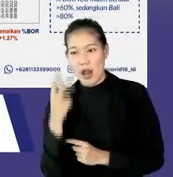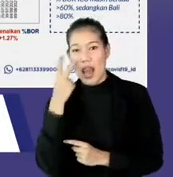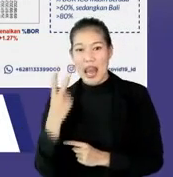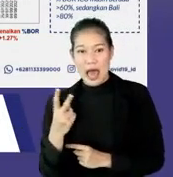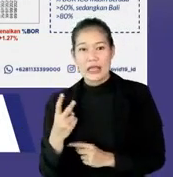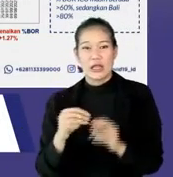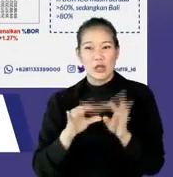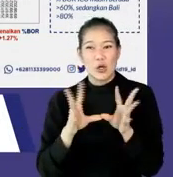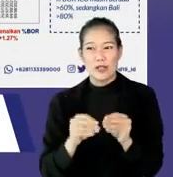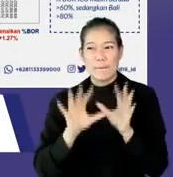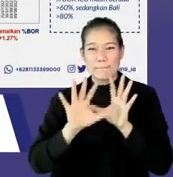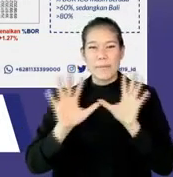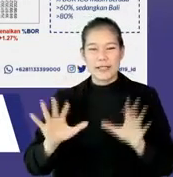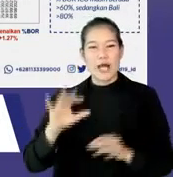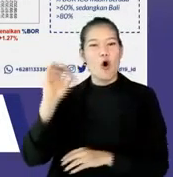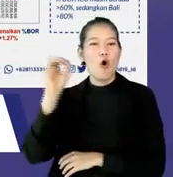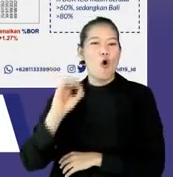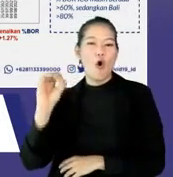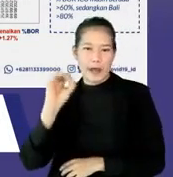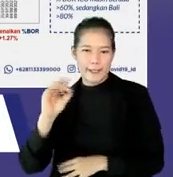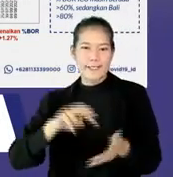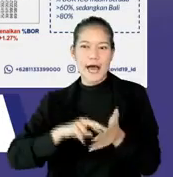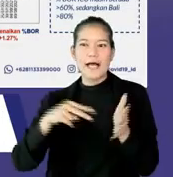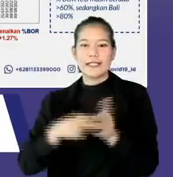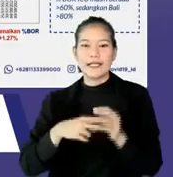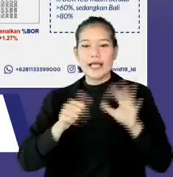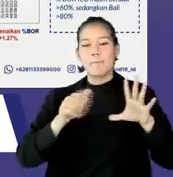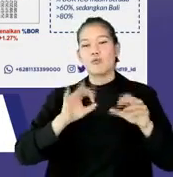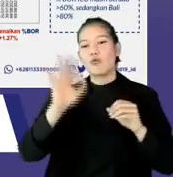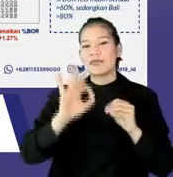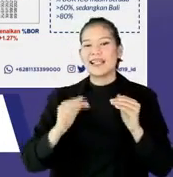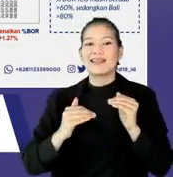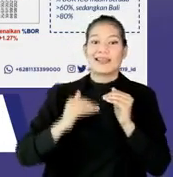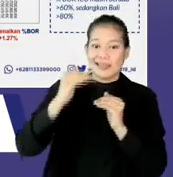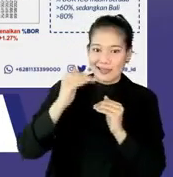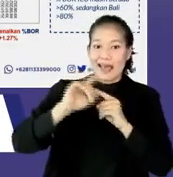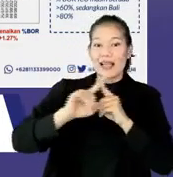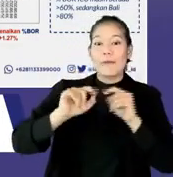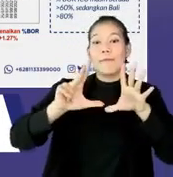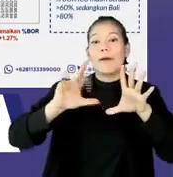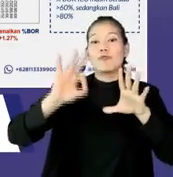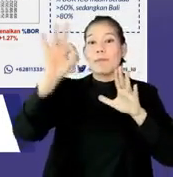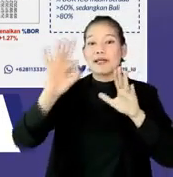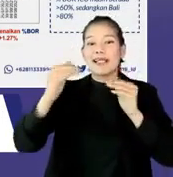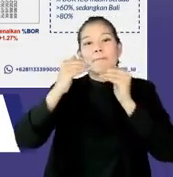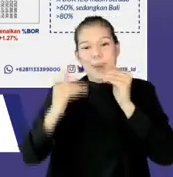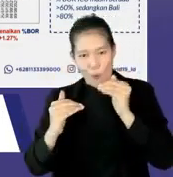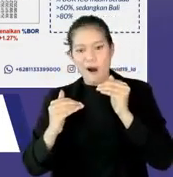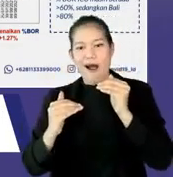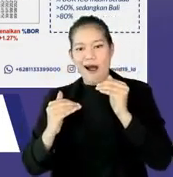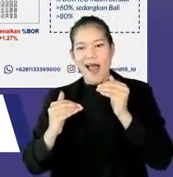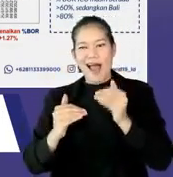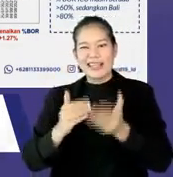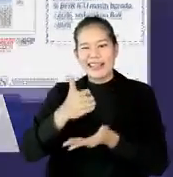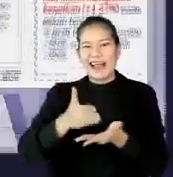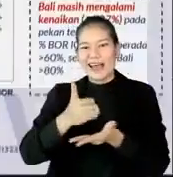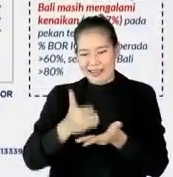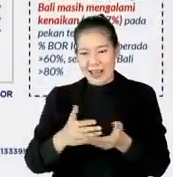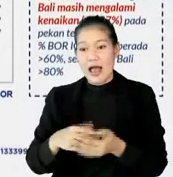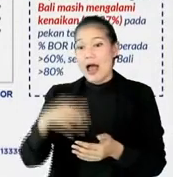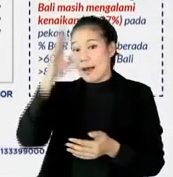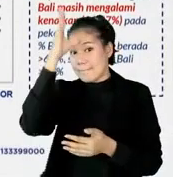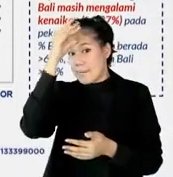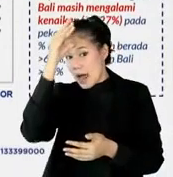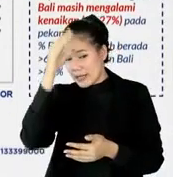lihat angkanya masih banyak yang orangnya, artinya masih di atas 60%, tapi di bawah 80%. hanya provinsi Bali saja